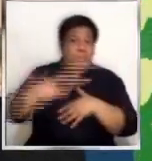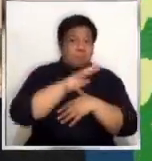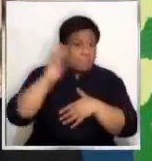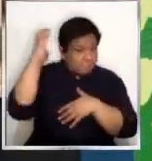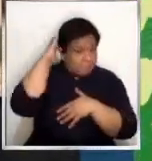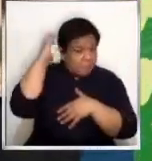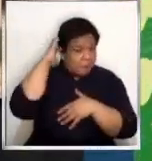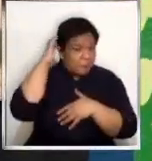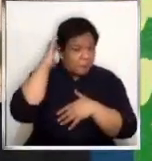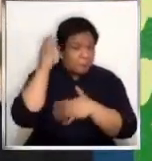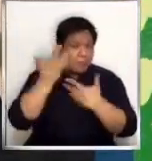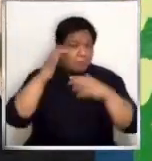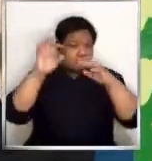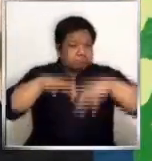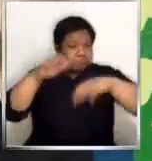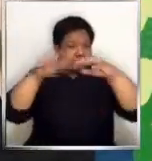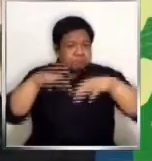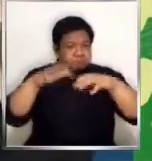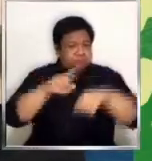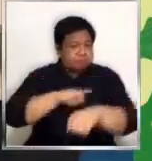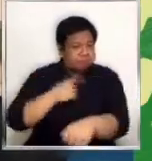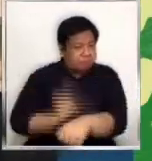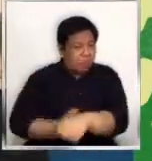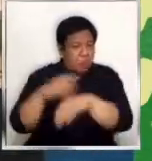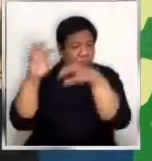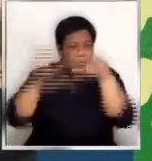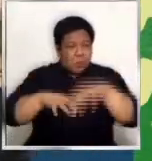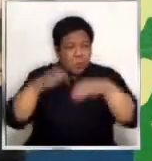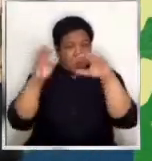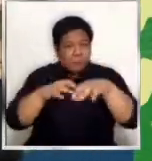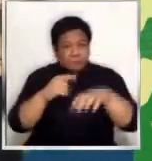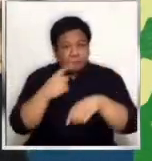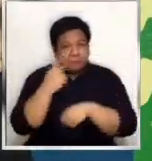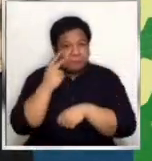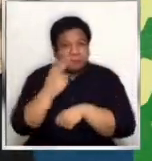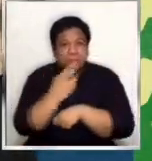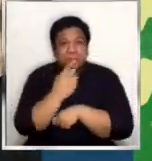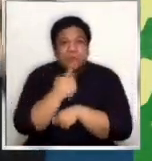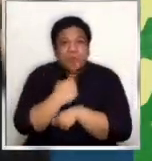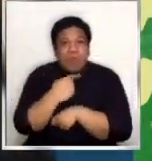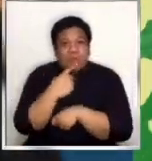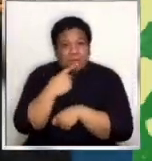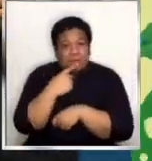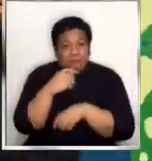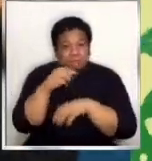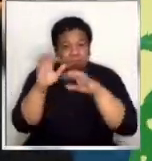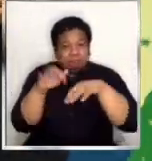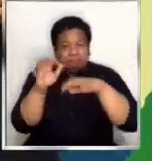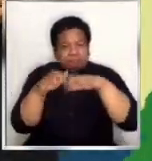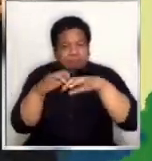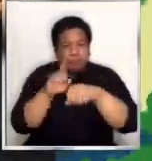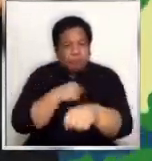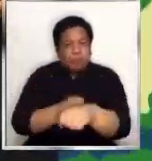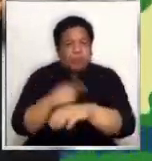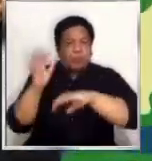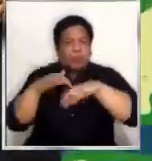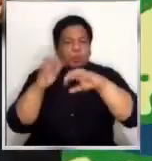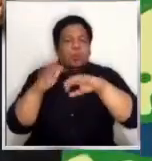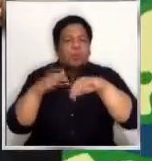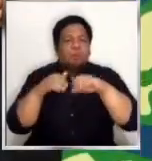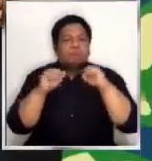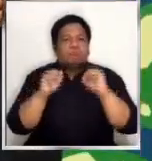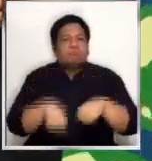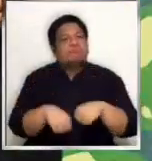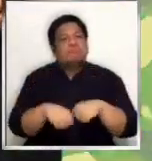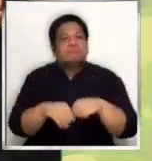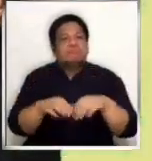Posibleng heavy to intense yung nakikita niyo mga kulay-pula na yan. Yan po yung mga matitinding ulan na pwedeng magdala ng mga pagbaha at